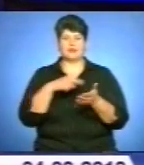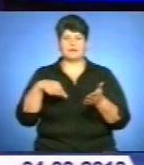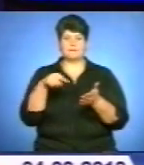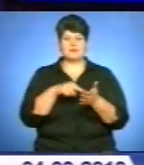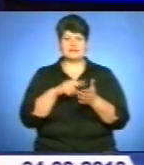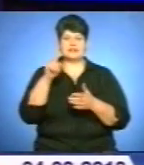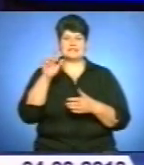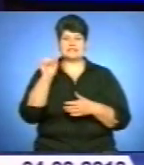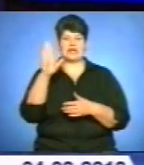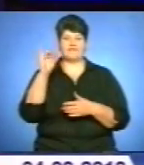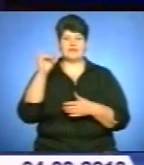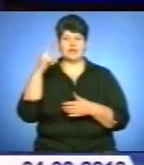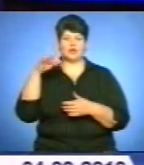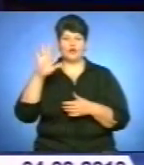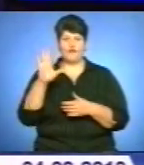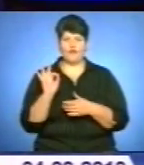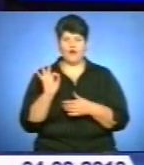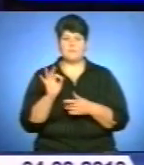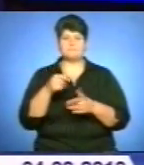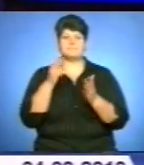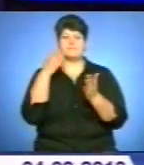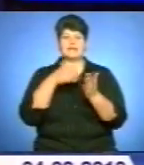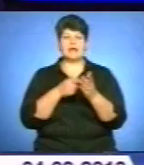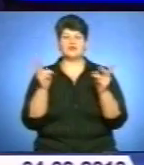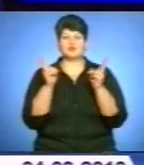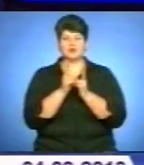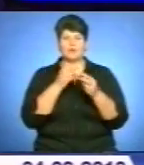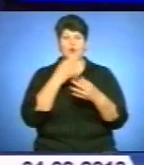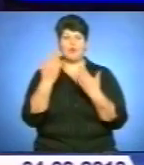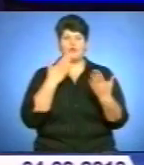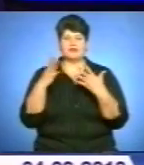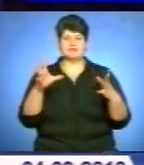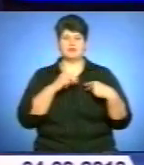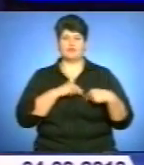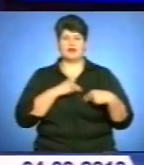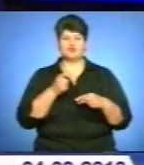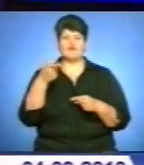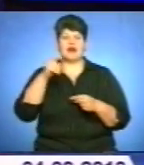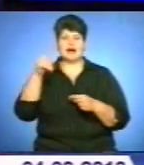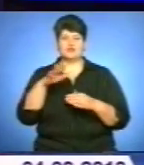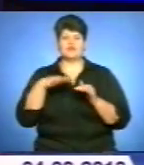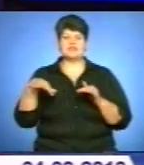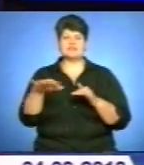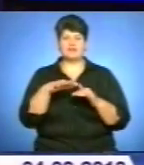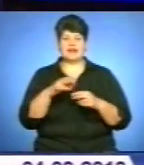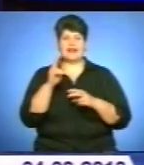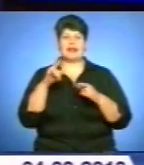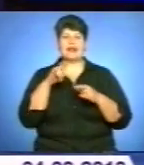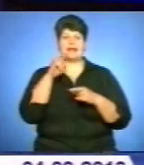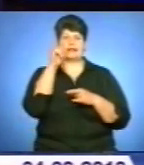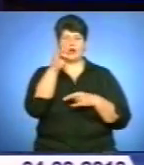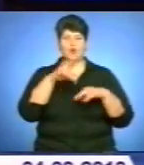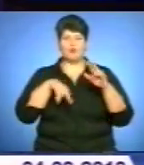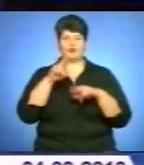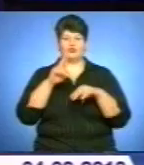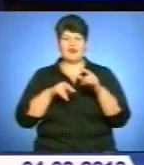завідово. Мета зустрічі – обговорити співпрацю в газовій сфері, питання атомної енергетики, літакобудування, розвитку регіональних зв